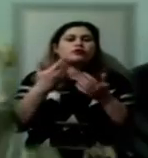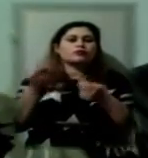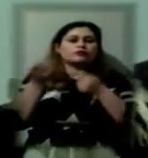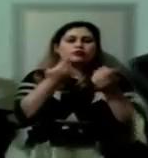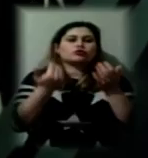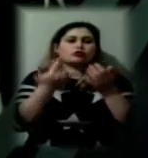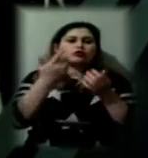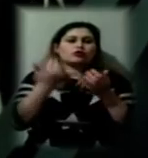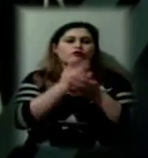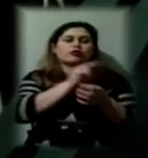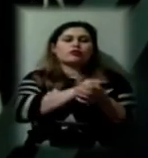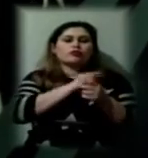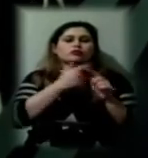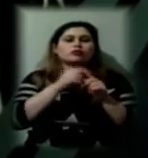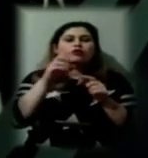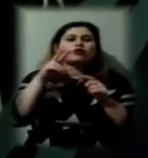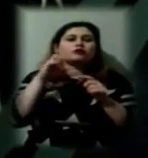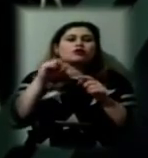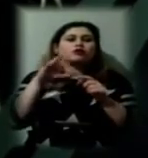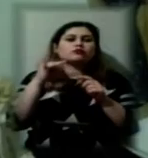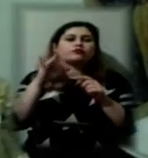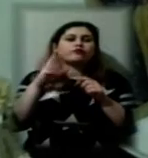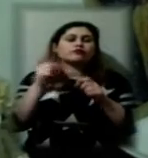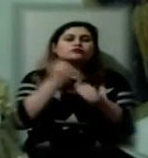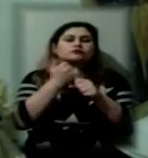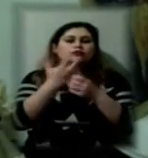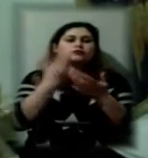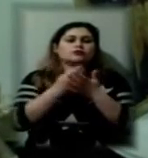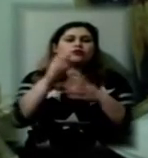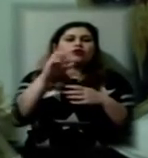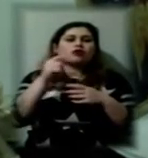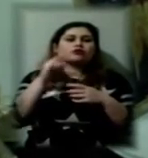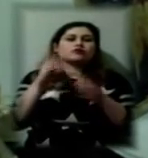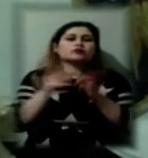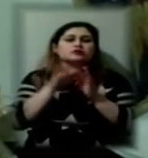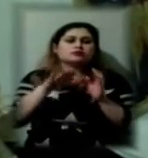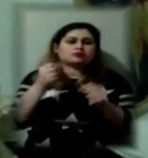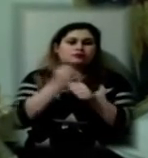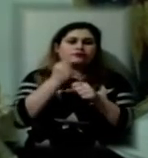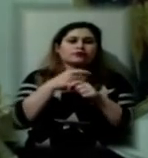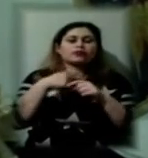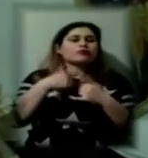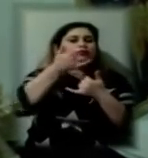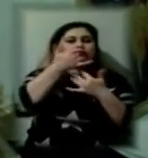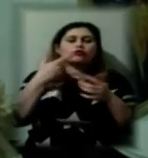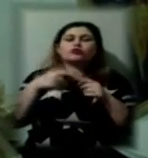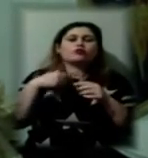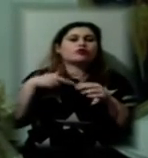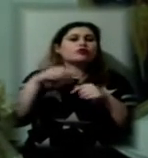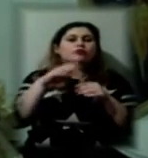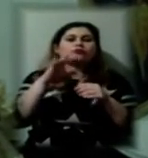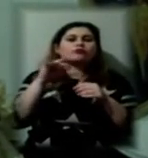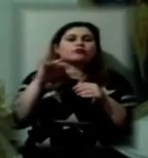Наливайко принесла янголів, яких вона робила разом з дітьми. «Ми не могли минути цю акцію і принесли також